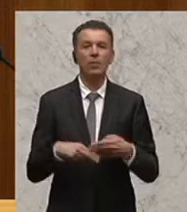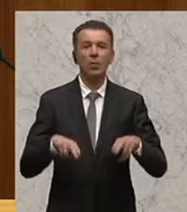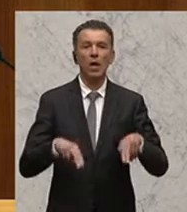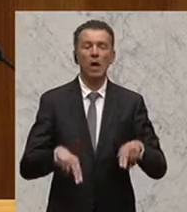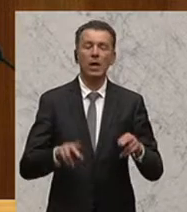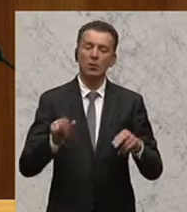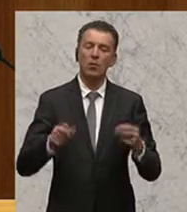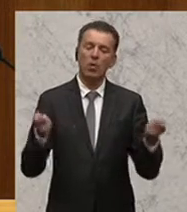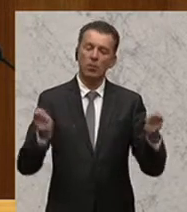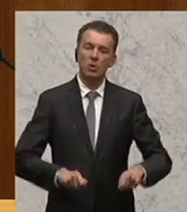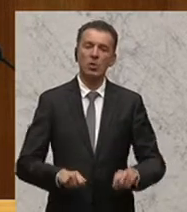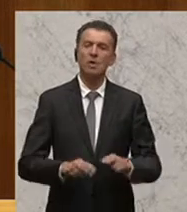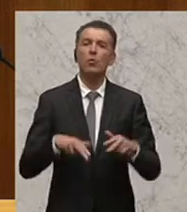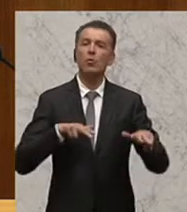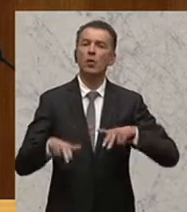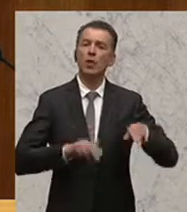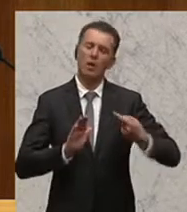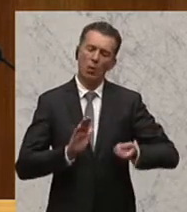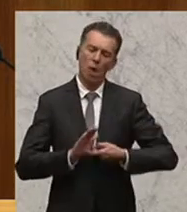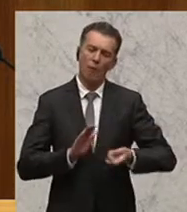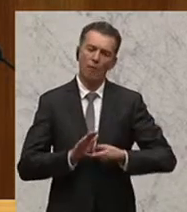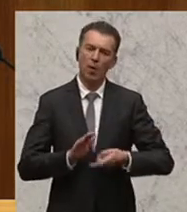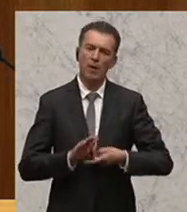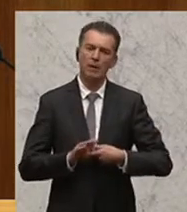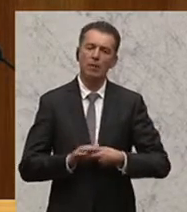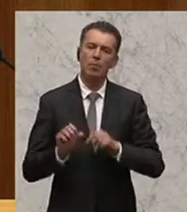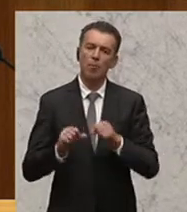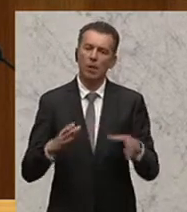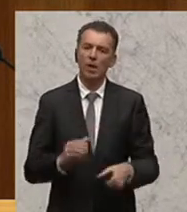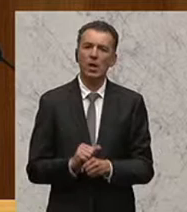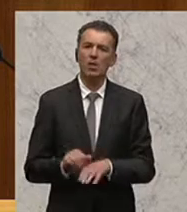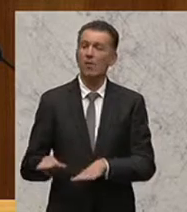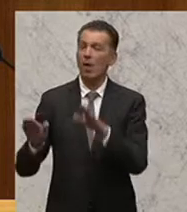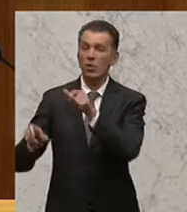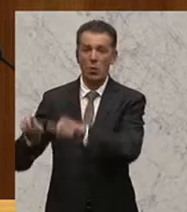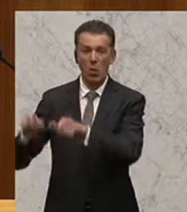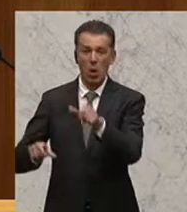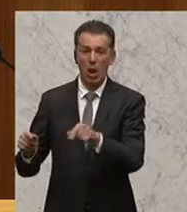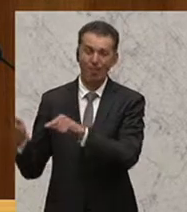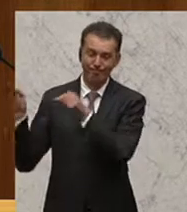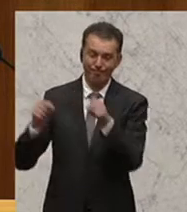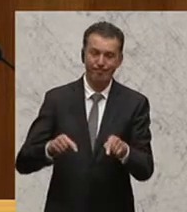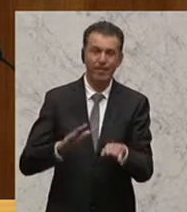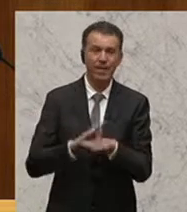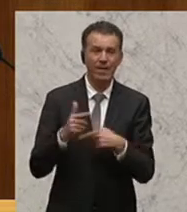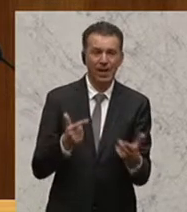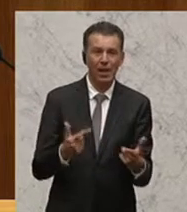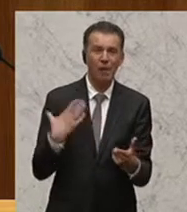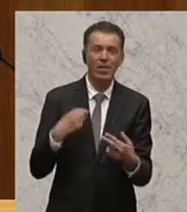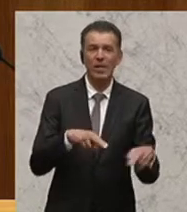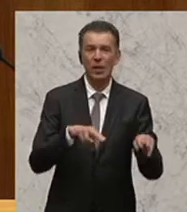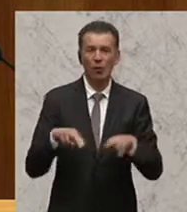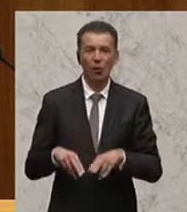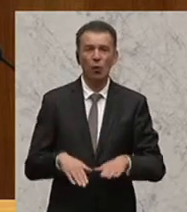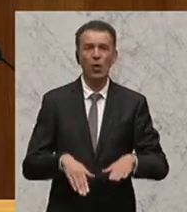wolle beschließen, die Bundesregierung wird aufgefordert, eine legale Einreise für Asylsuchende, insbesondere durch Wiedereinführung von Asylantragstellungen